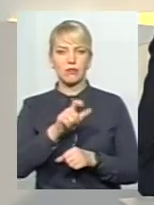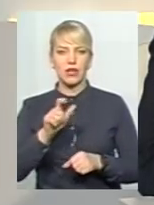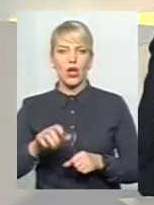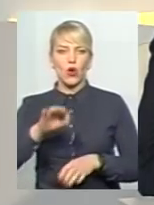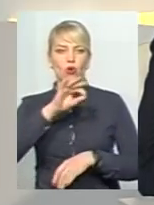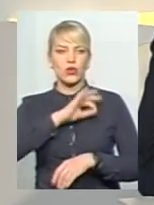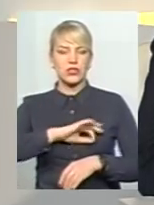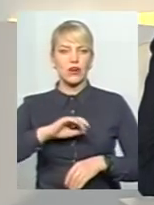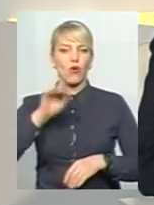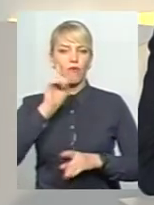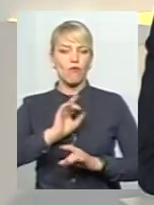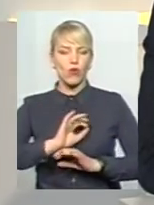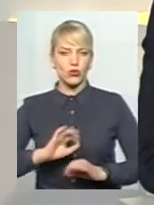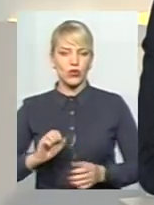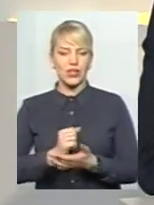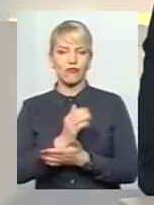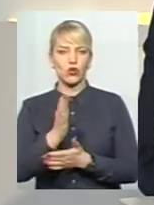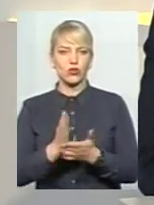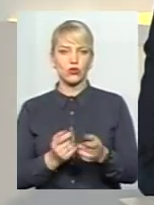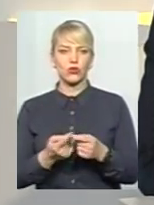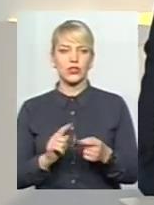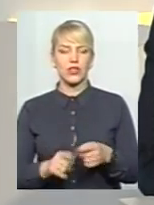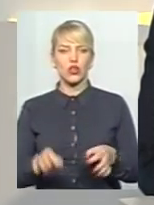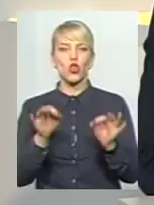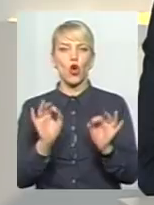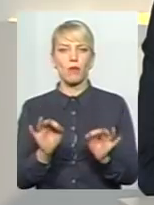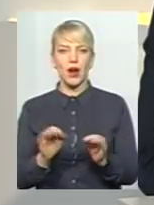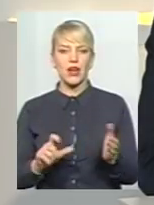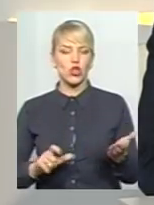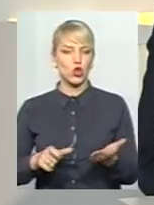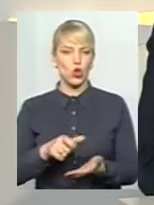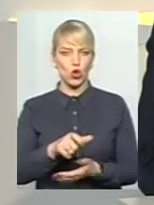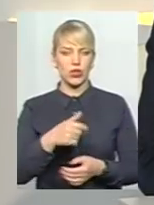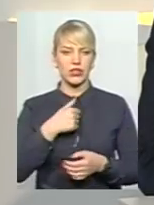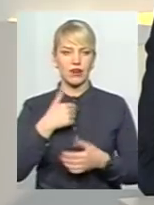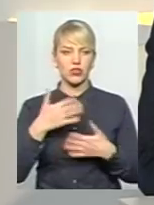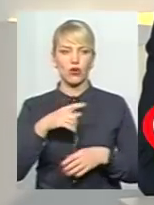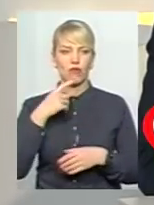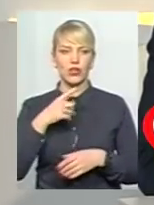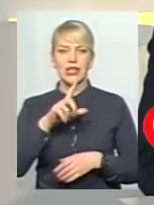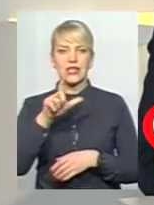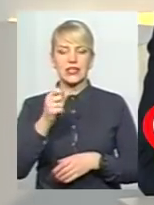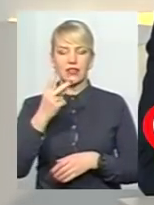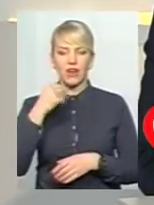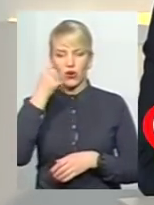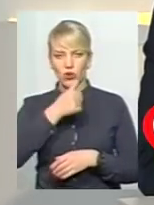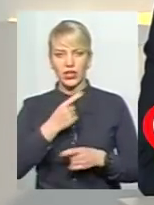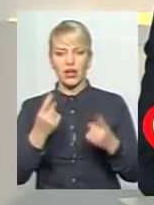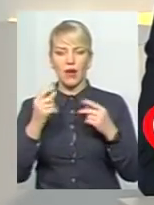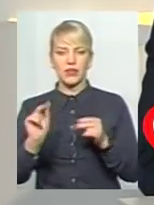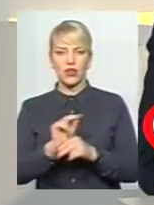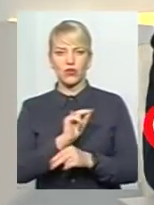інфраструктурою, в першу чергу. Це нормальні дороги, і я вже, власне, говорив, ми за два роки відремонтували капітально 31